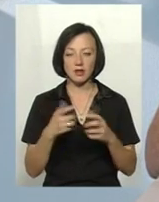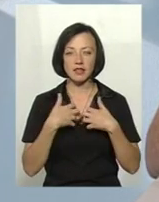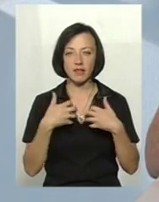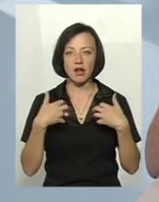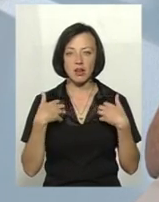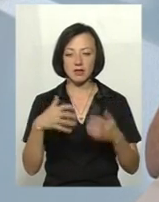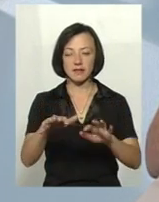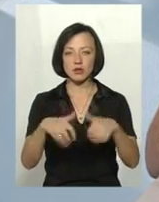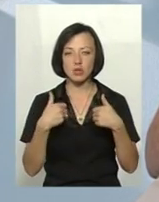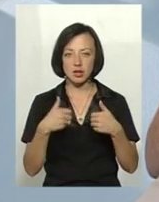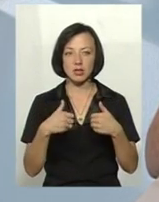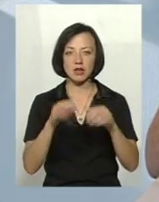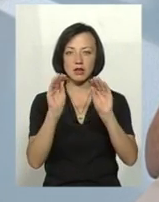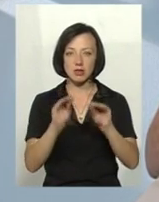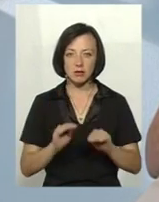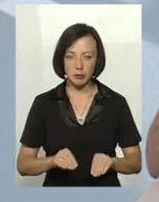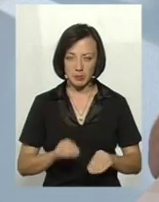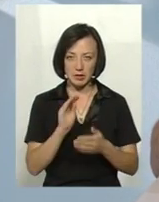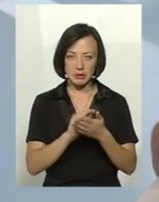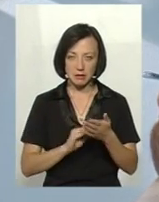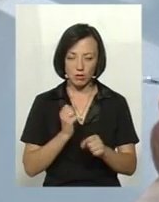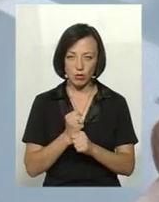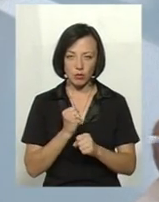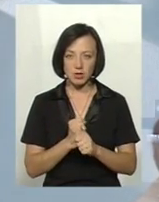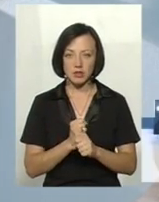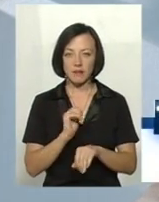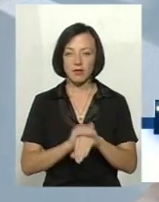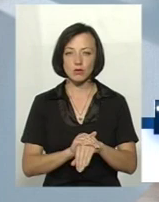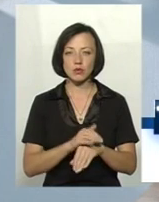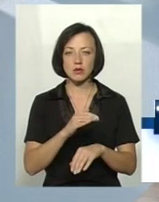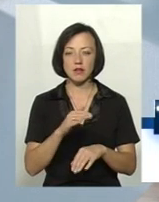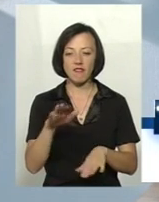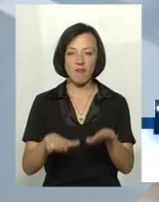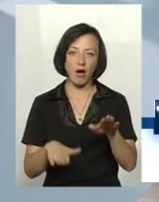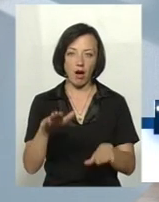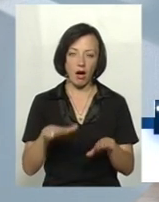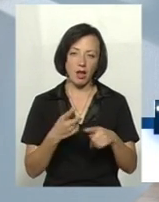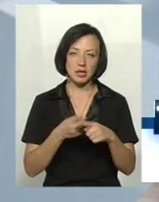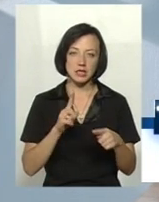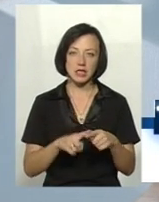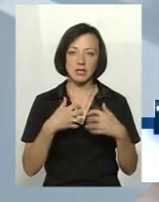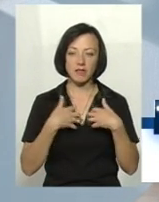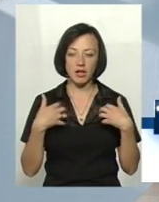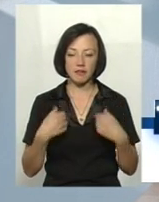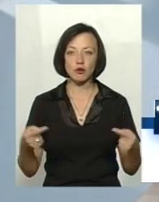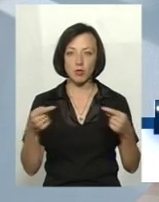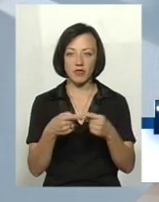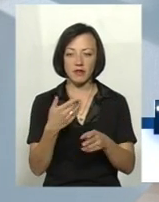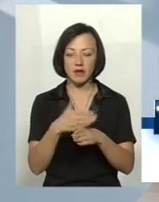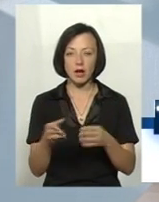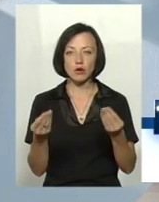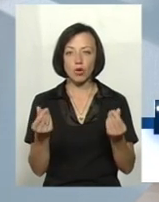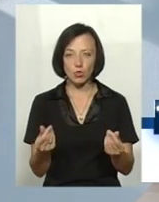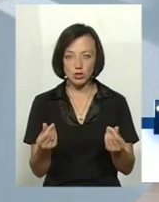вилучаються, складаються відповідні списки, фіксується вага цих тварин, і, відповідно, потім виділяються